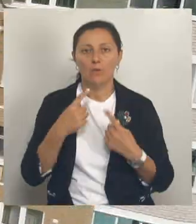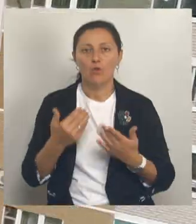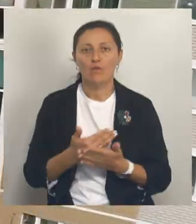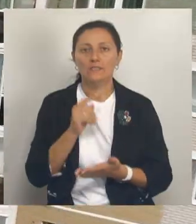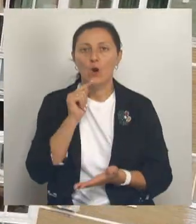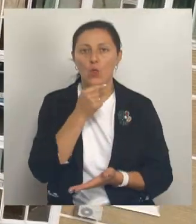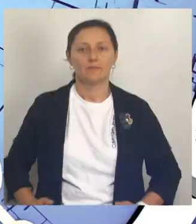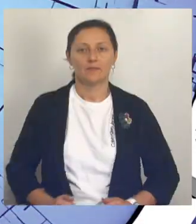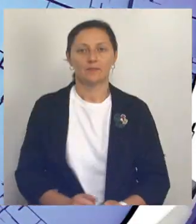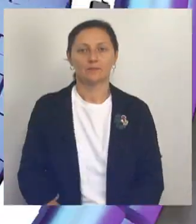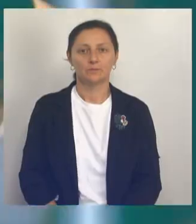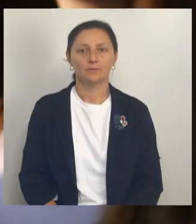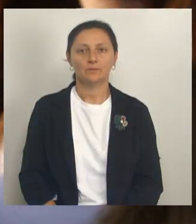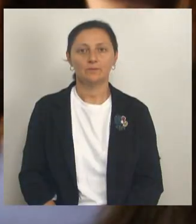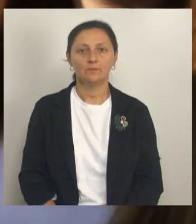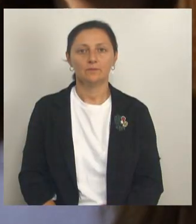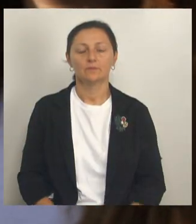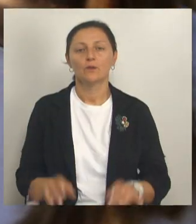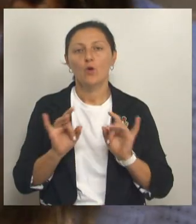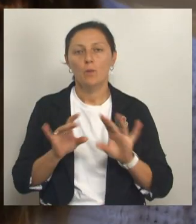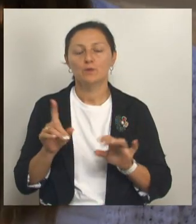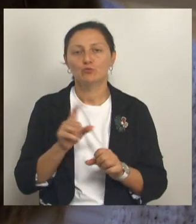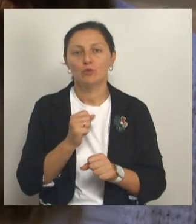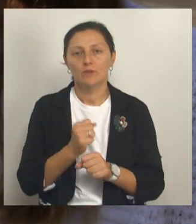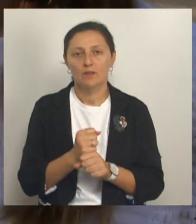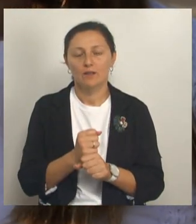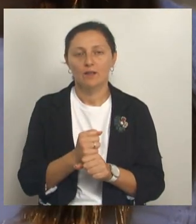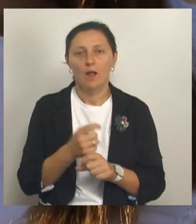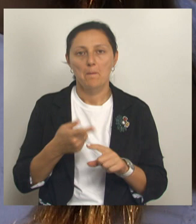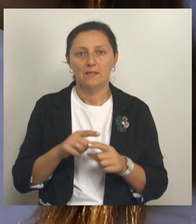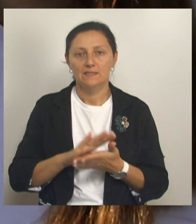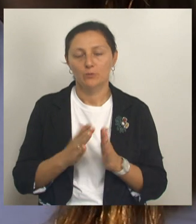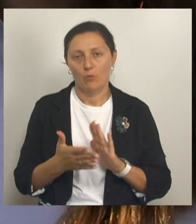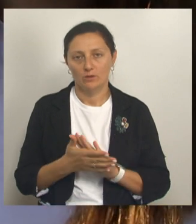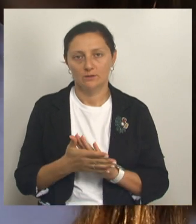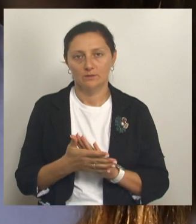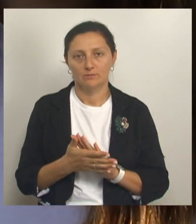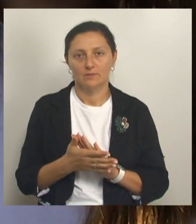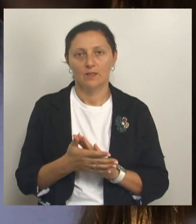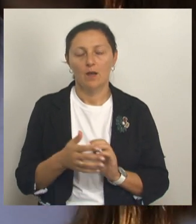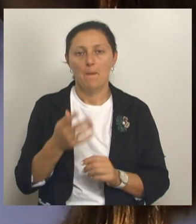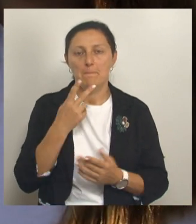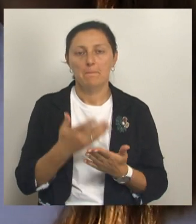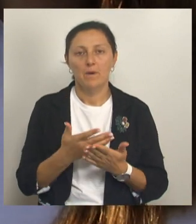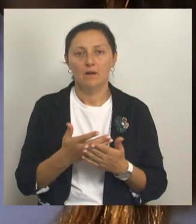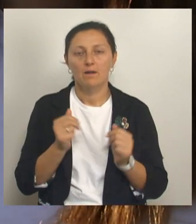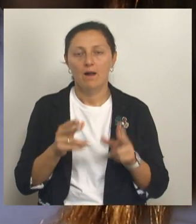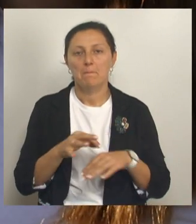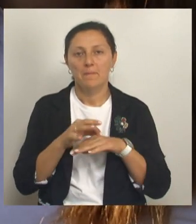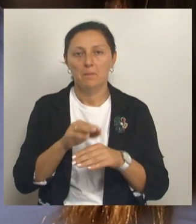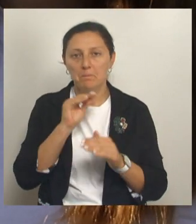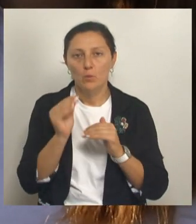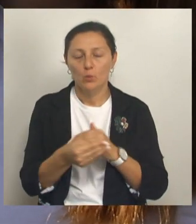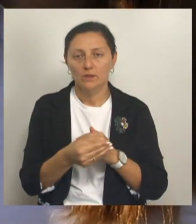экономики. Объясняют, что делать при определенной ситуации. То есть показывают, как проходить в